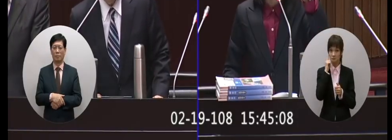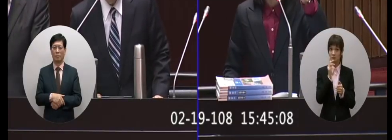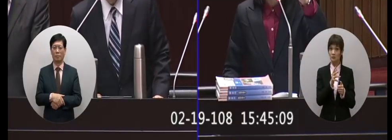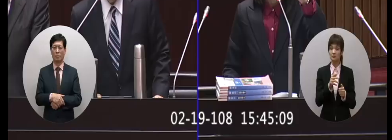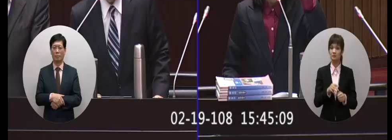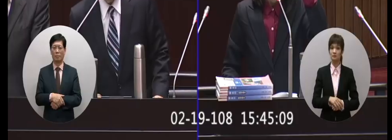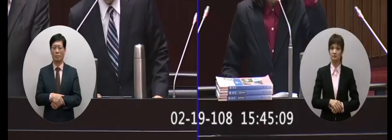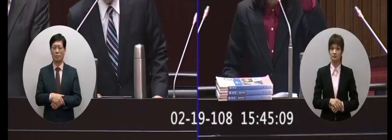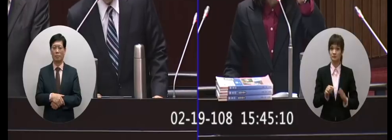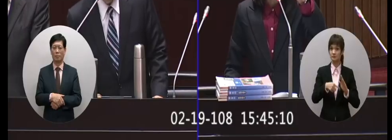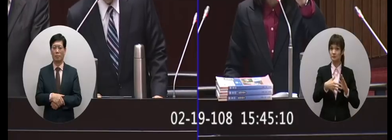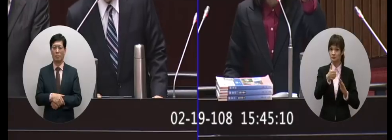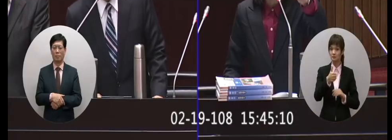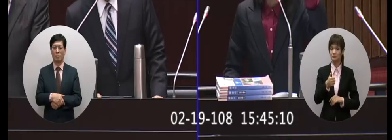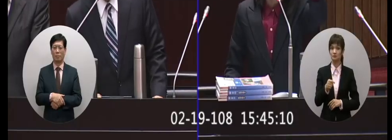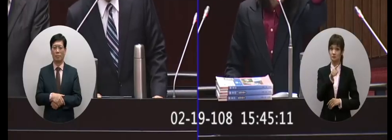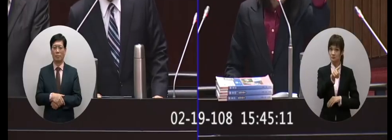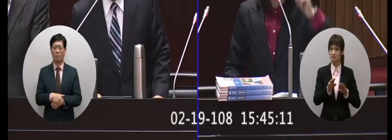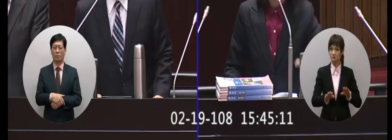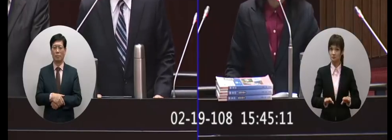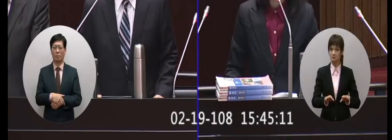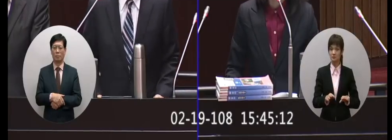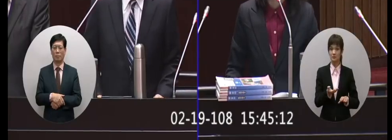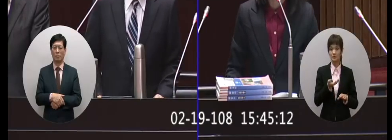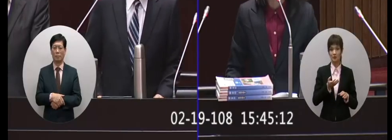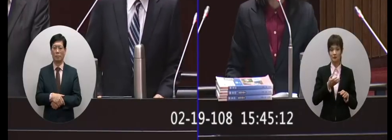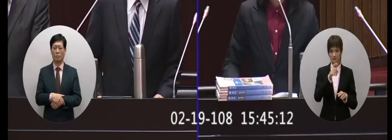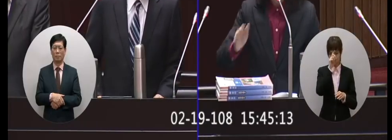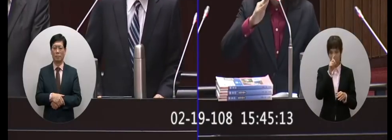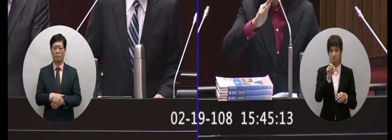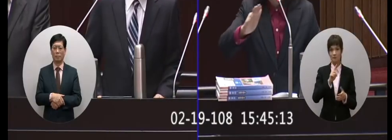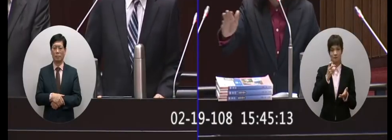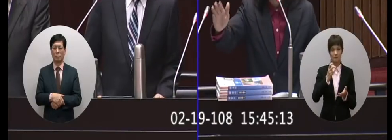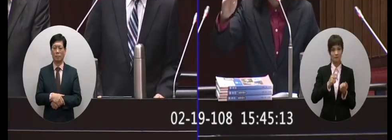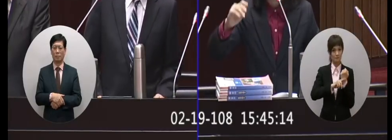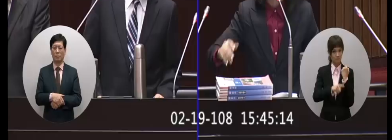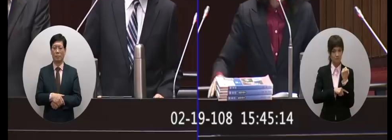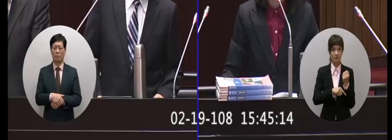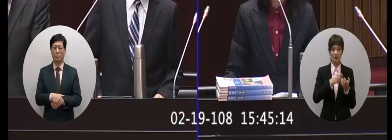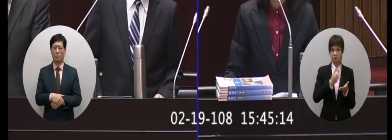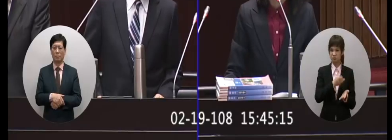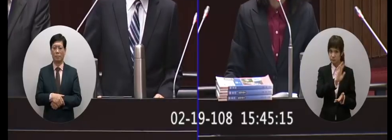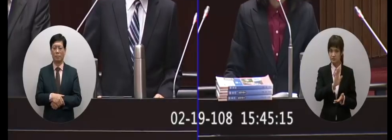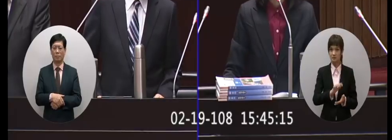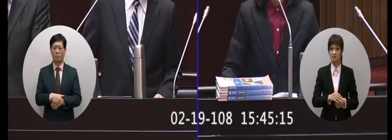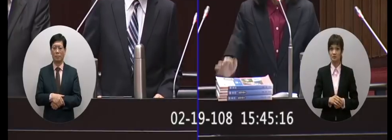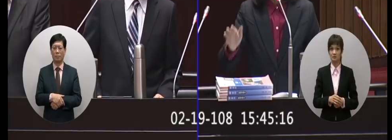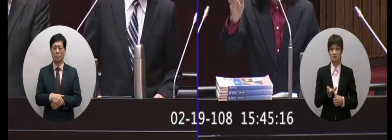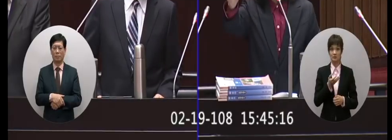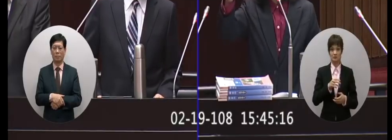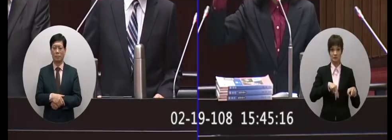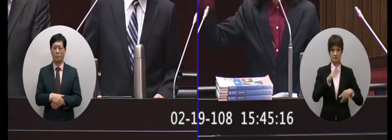院長您今嘛剛剛我為什麼問鬆綁法令鬆綁啦我看到行政院送出來的優先法案